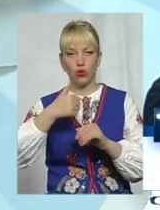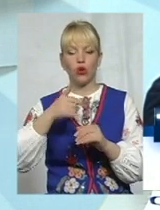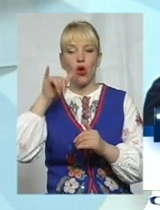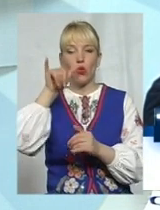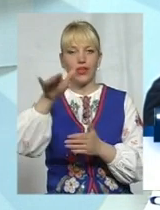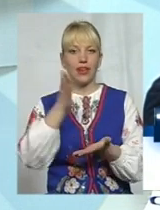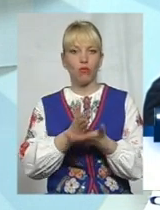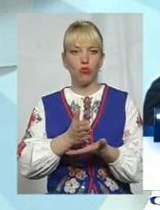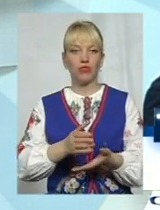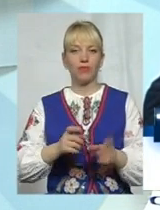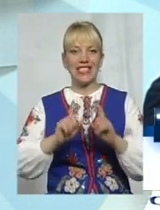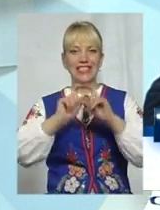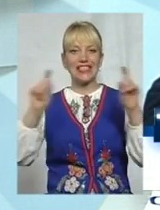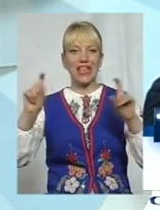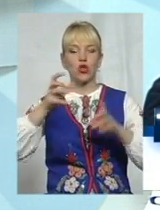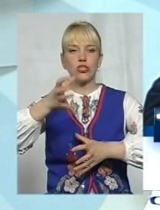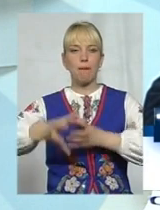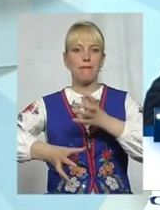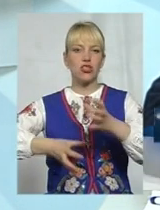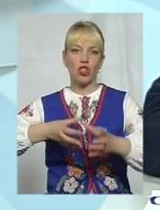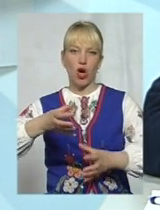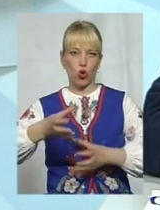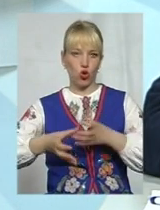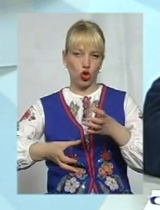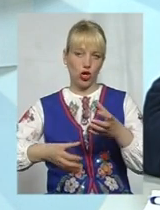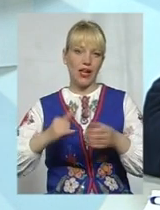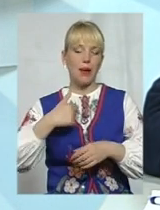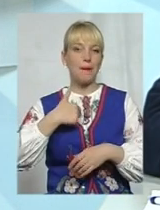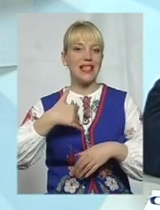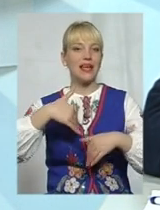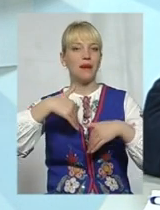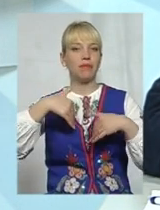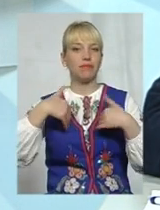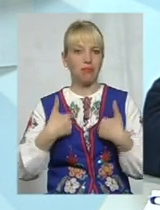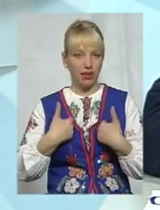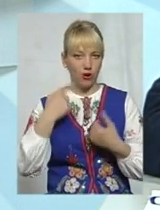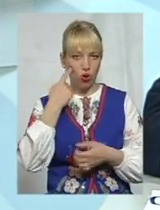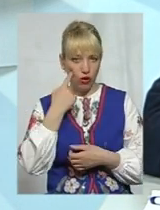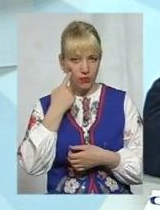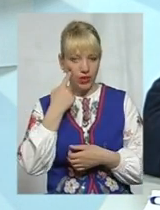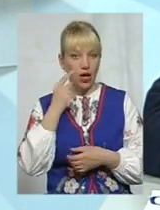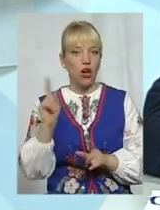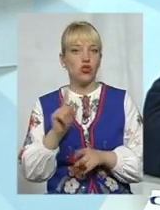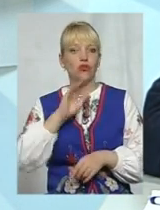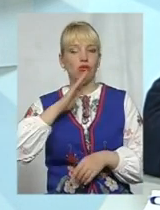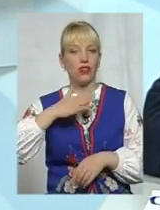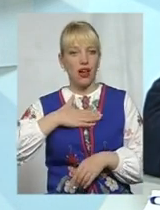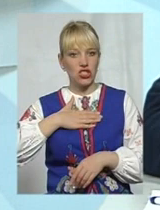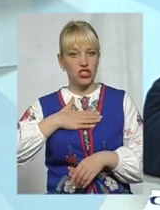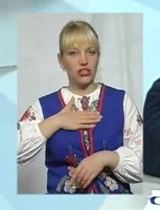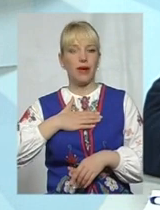був штатус міжнародного. Це перше. І мені дуже прикро про те, що наш аеропорт